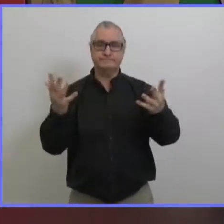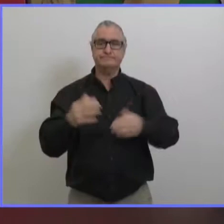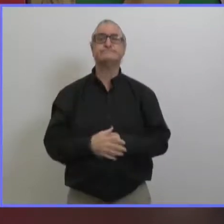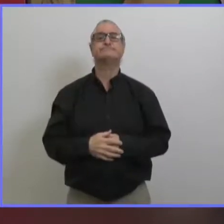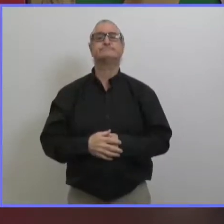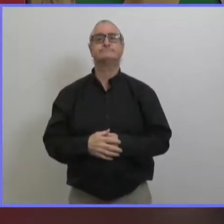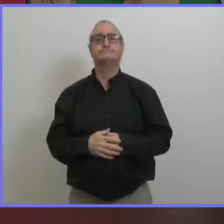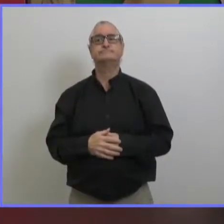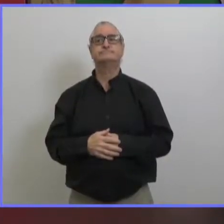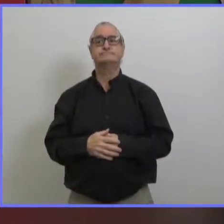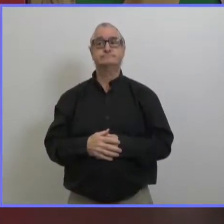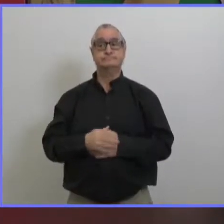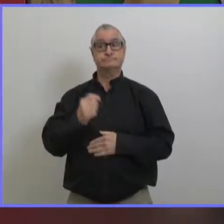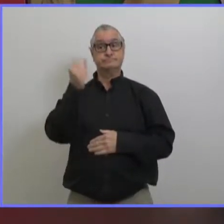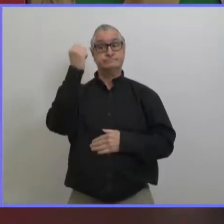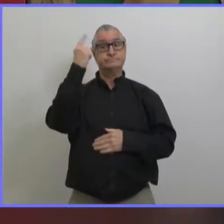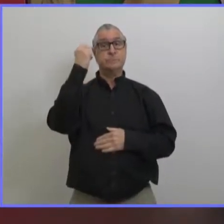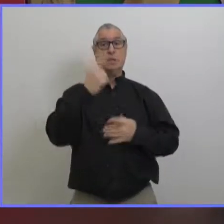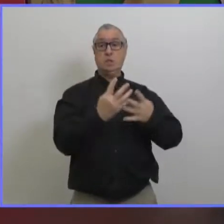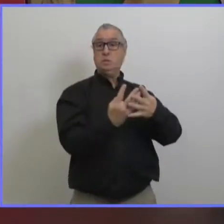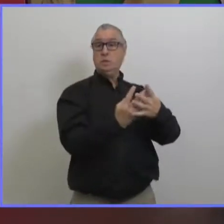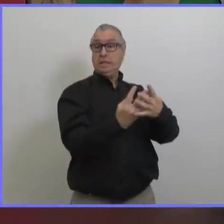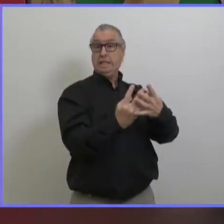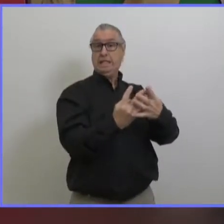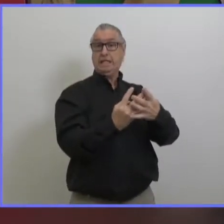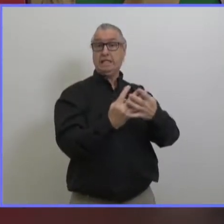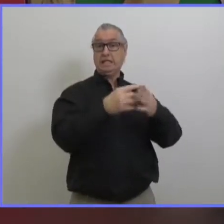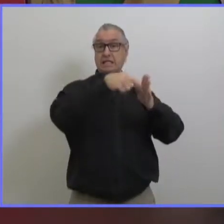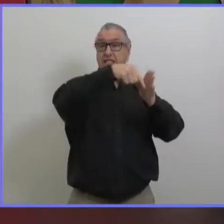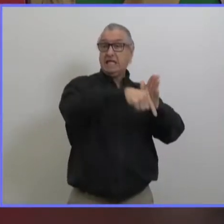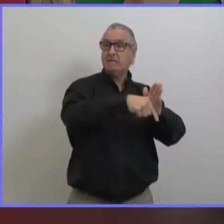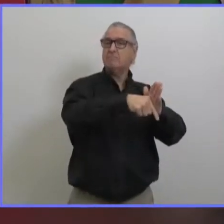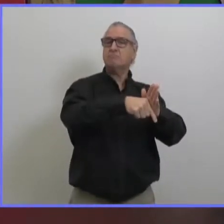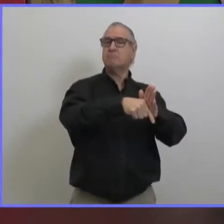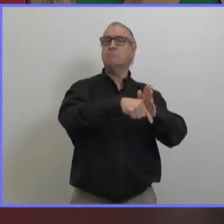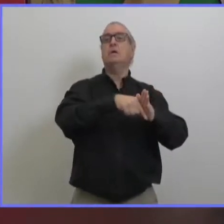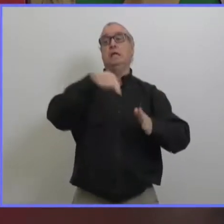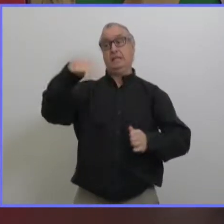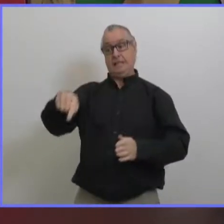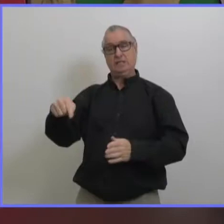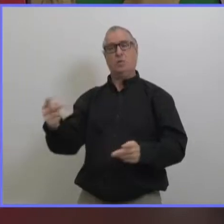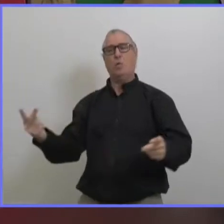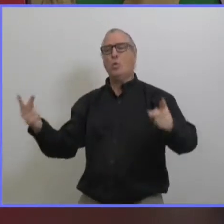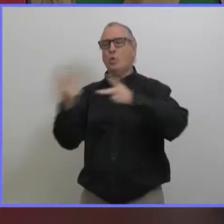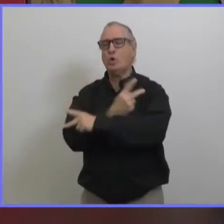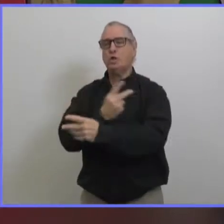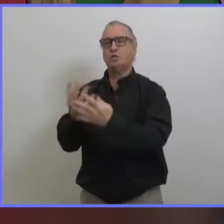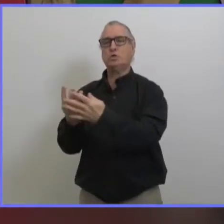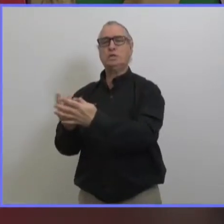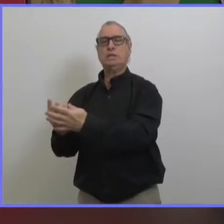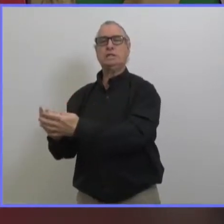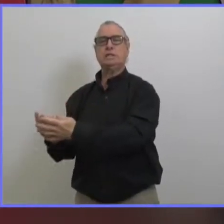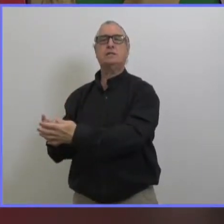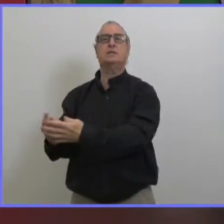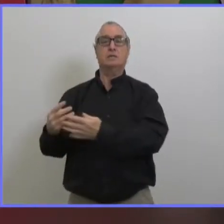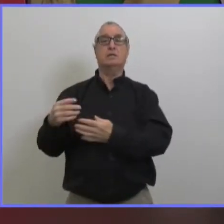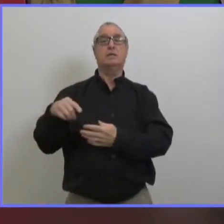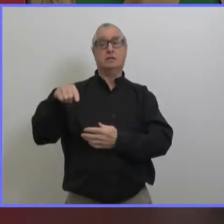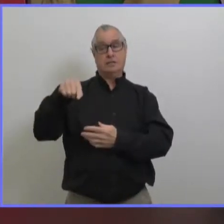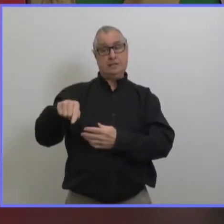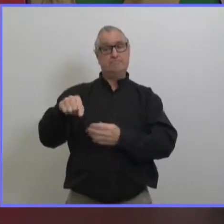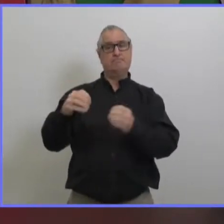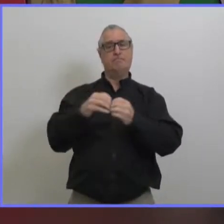une fois que le dépistage est fait et bien il ya le travail de séquençage qui doit être fait ça ça nous permet d'établir toute la